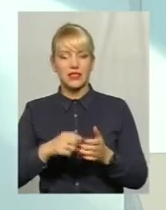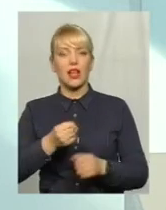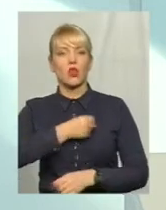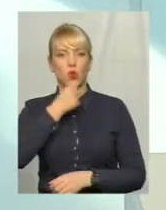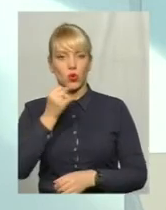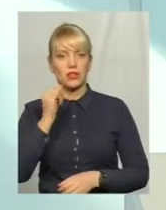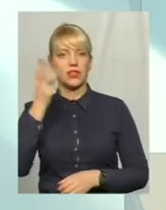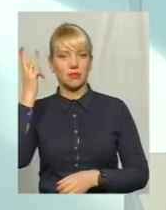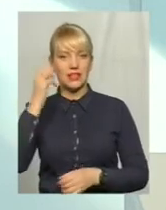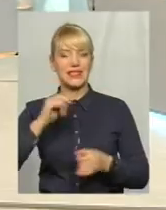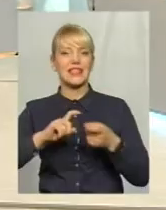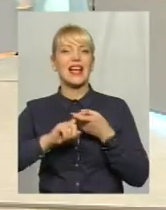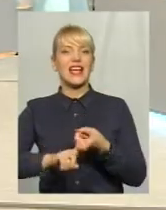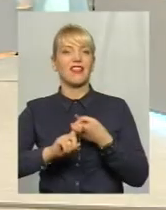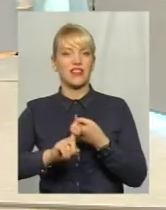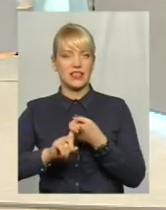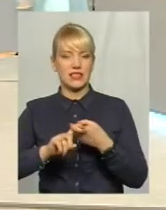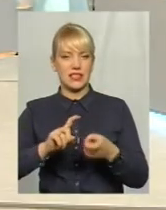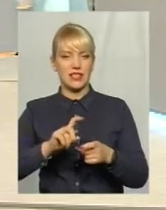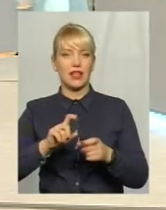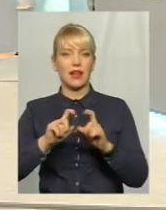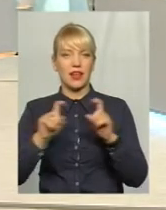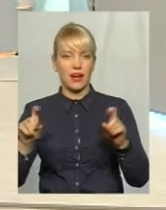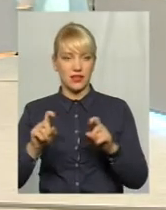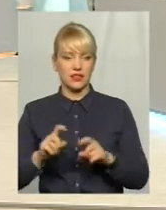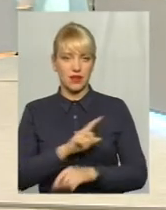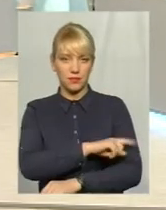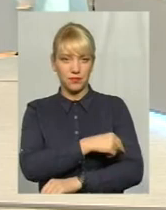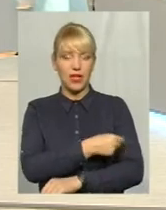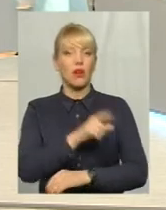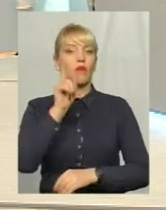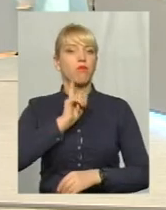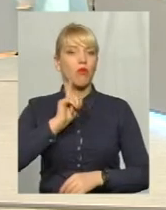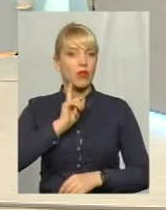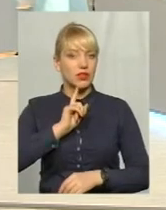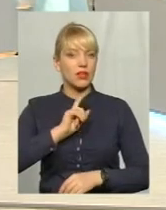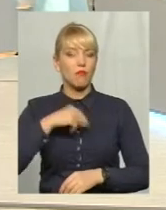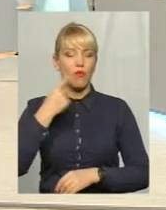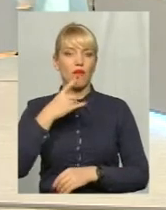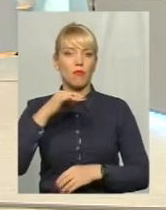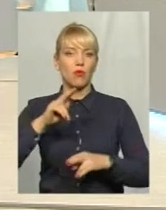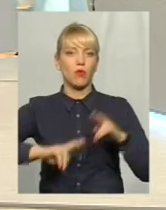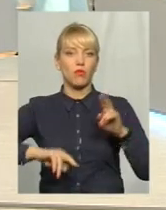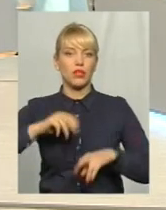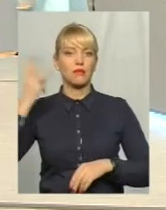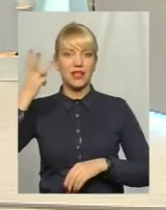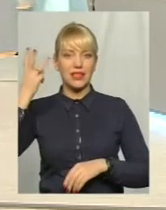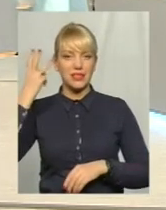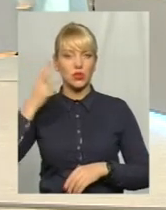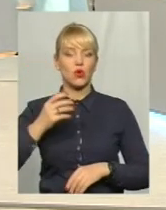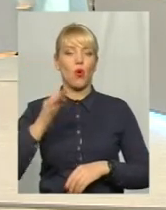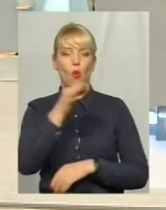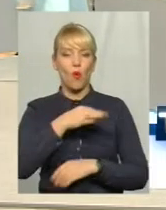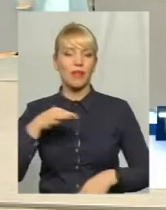Поки мова йде про побудову Хмельницької обласної дитячої